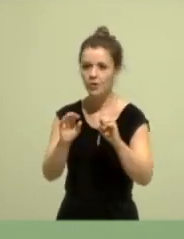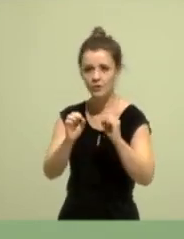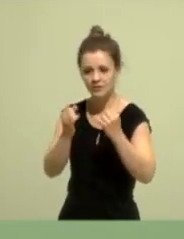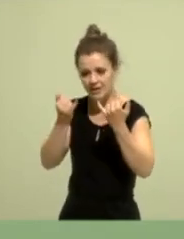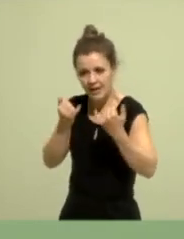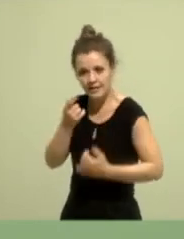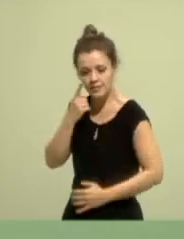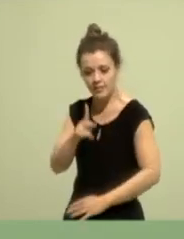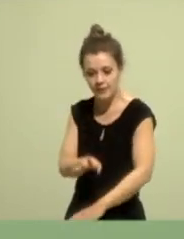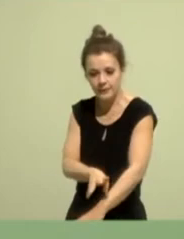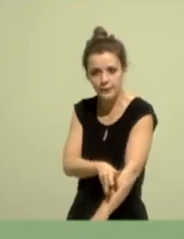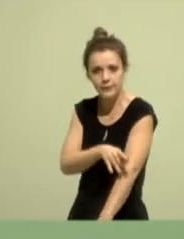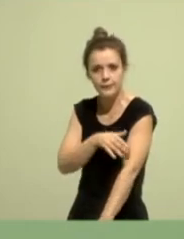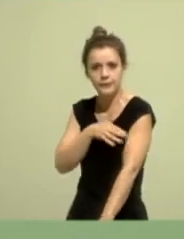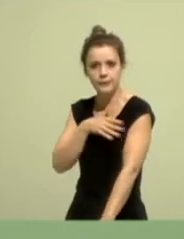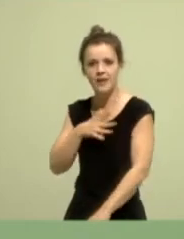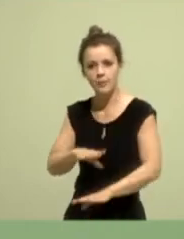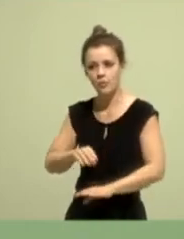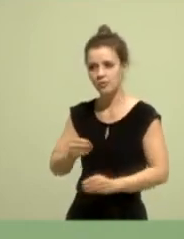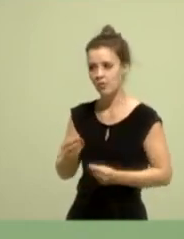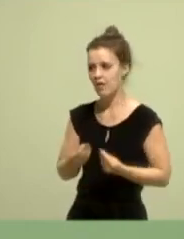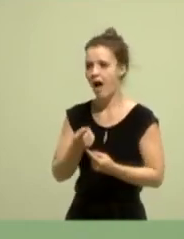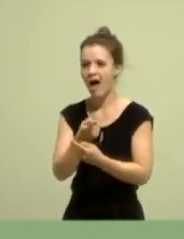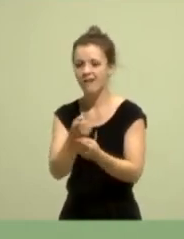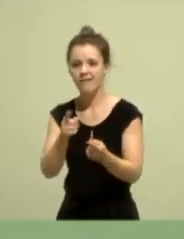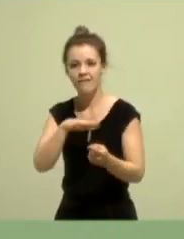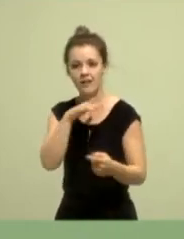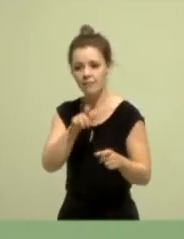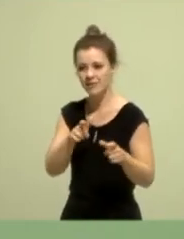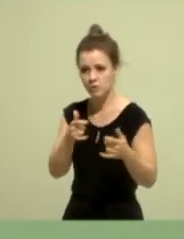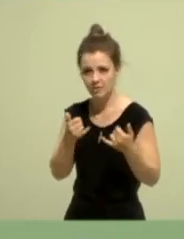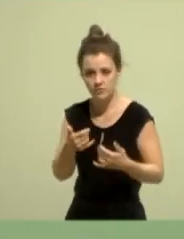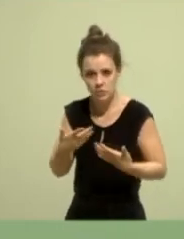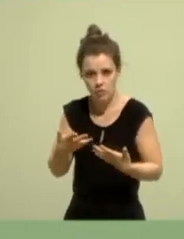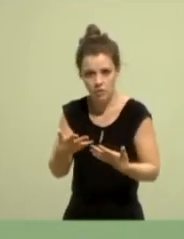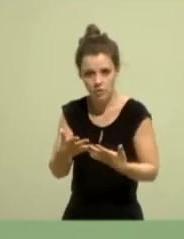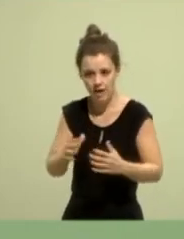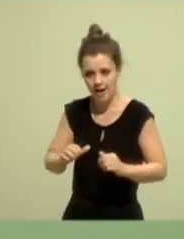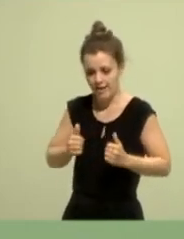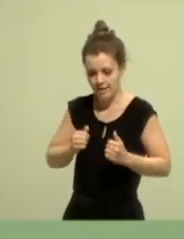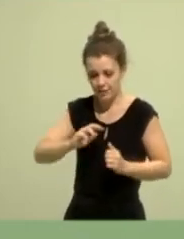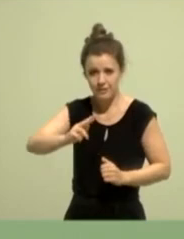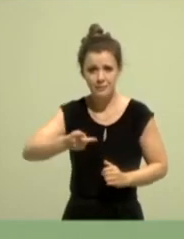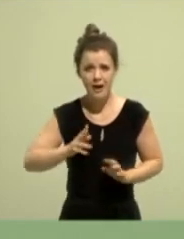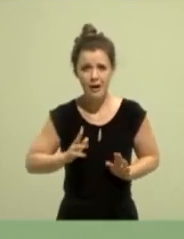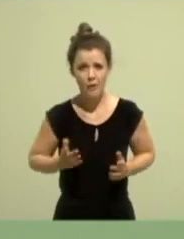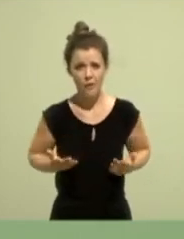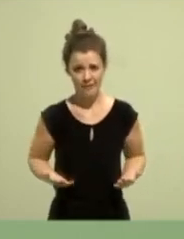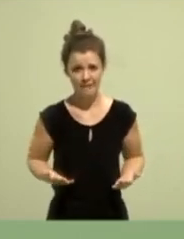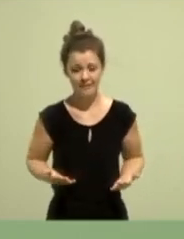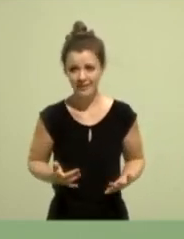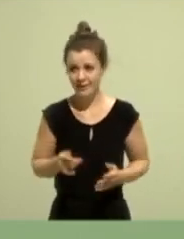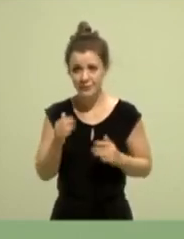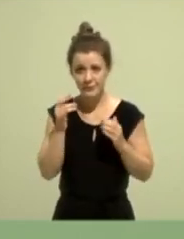der, ich glaube, viele von uns uns nicht gerade befinden und ich möchte nicht verhehlen, dass es mir gerade genauso geht. Und